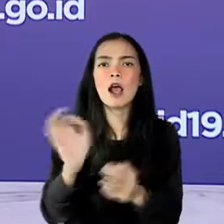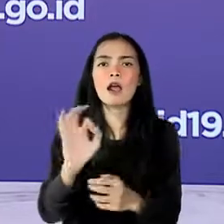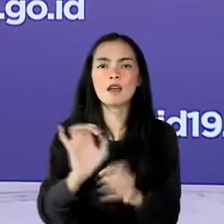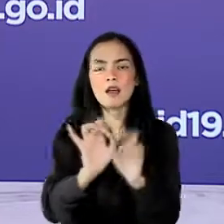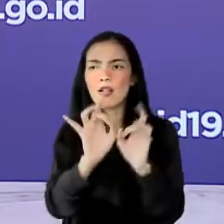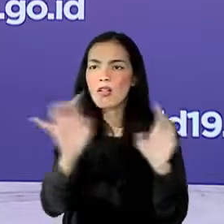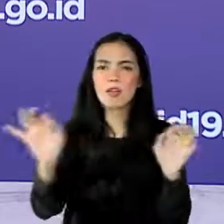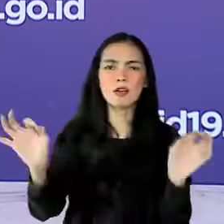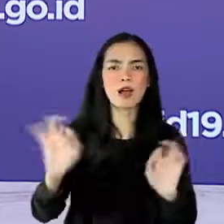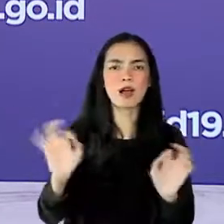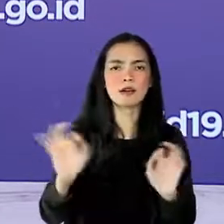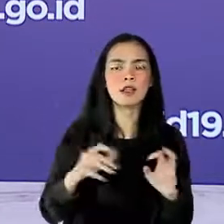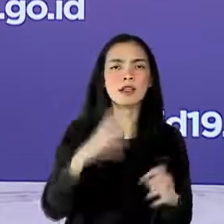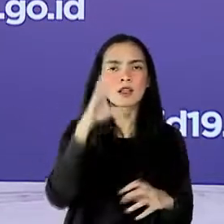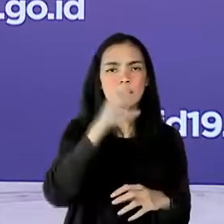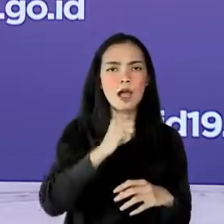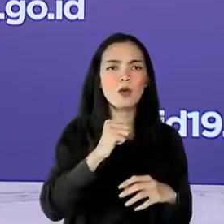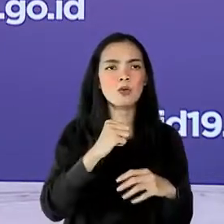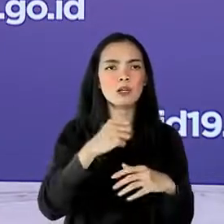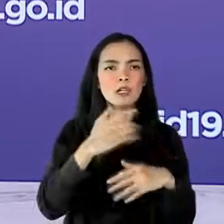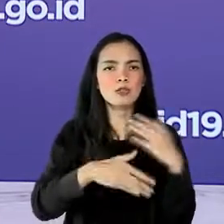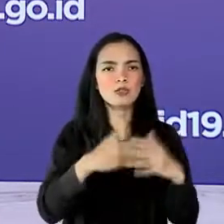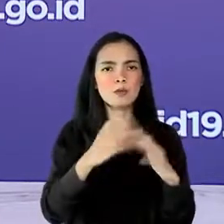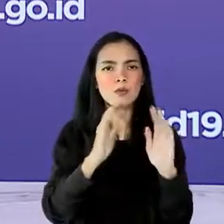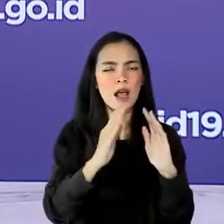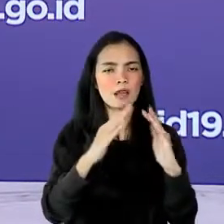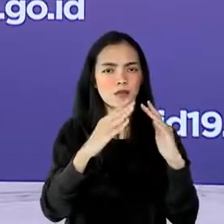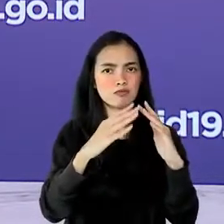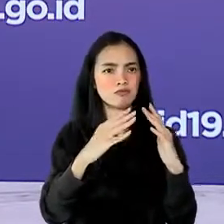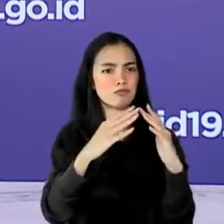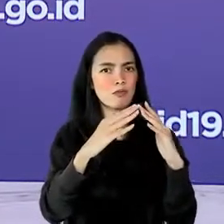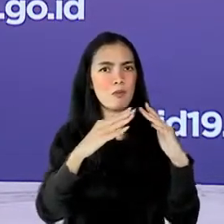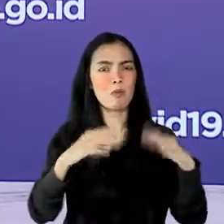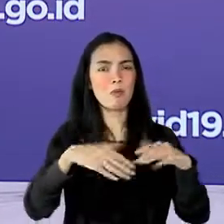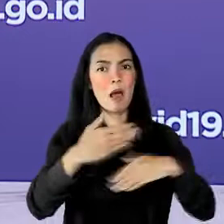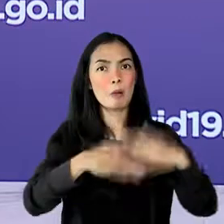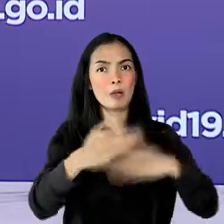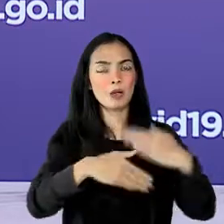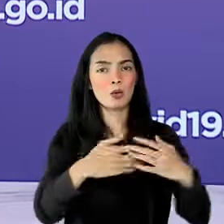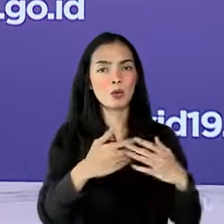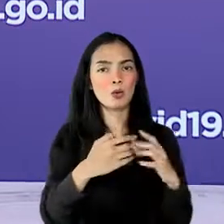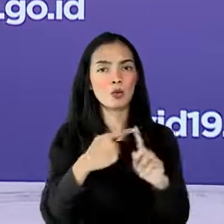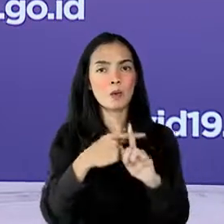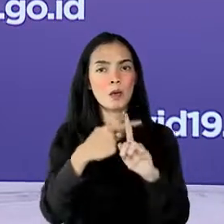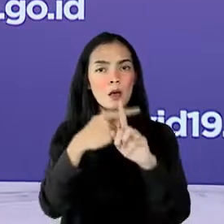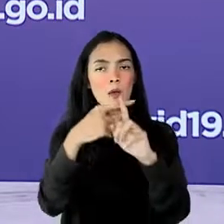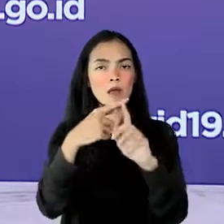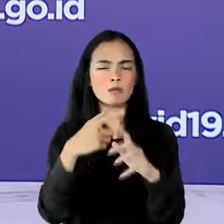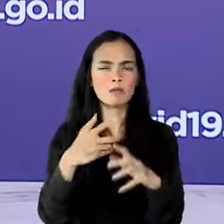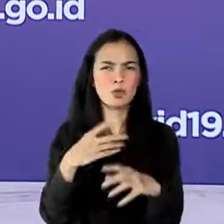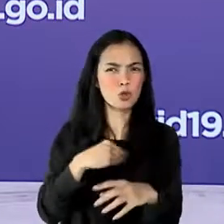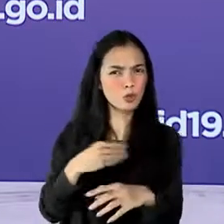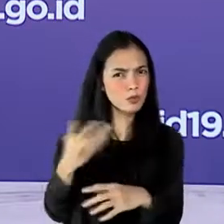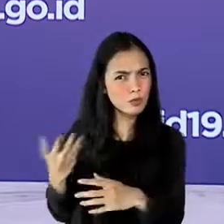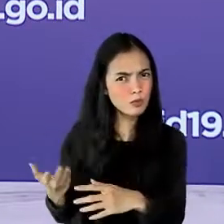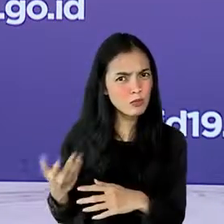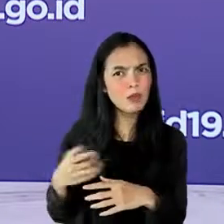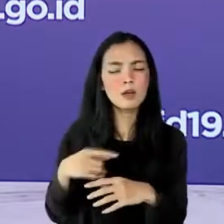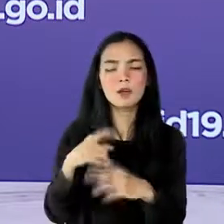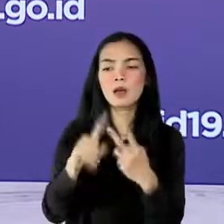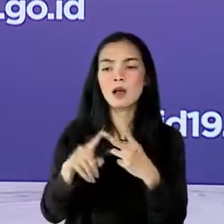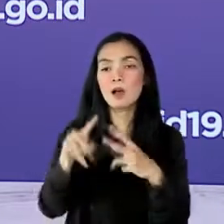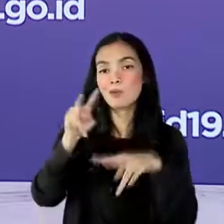sejumlah daerah industri juga mengalami lonjakan kluster pabrik bagaimana tanggapan prof mengenai hal ini kemudian bagaimana